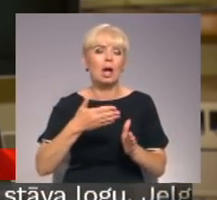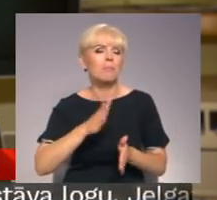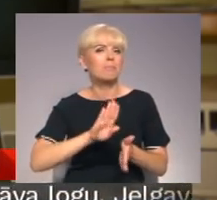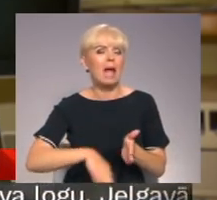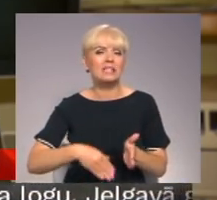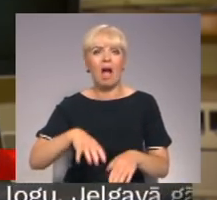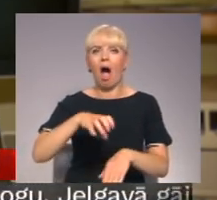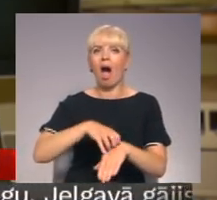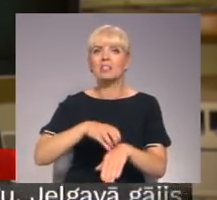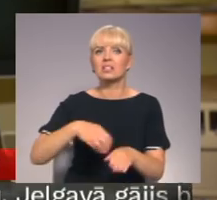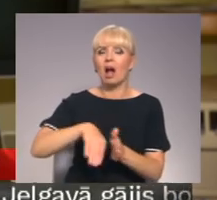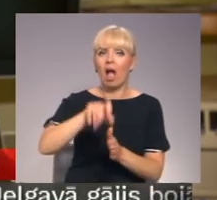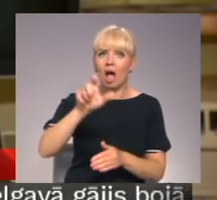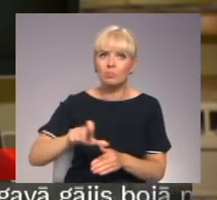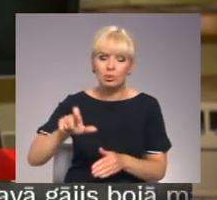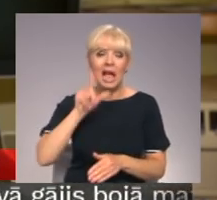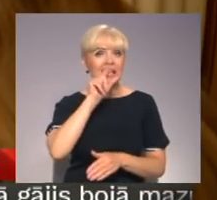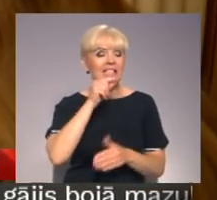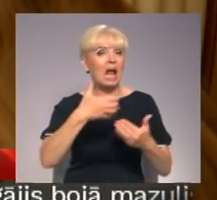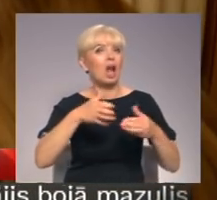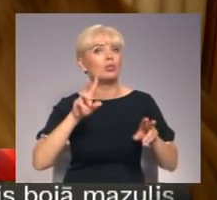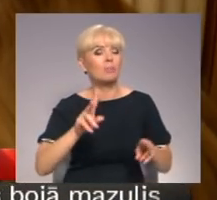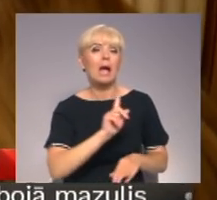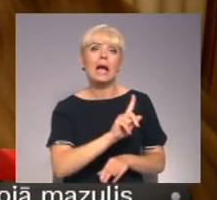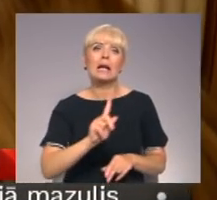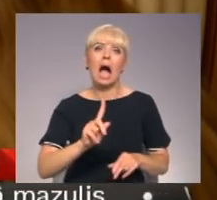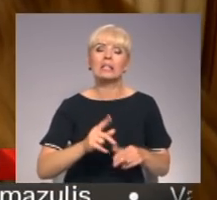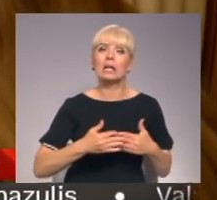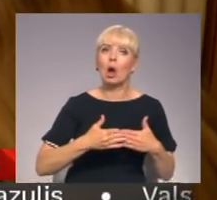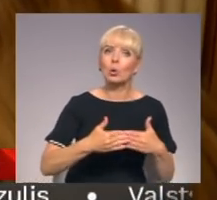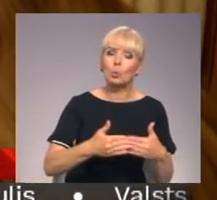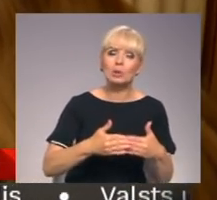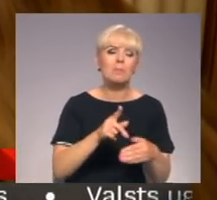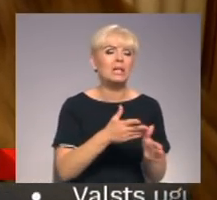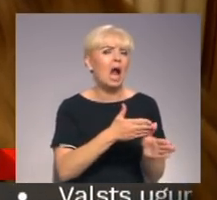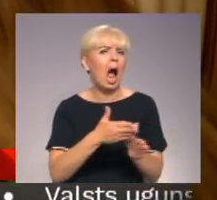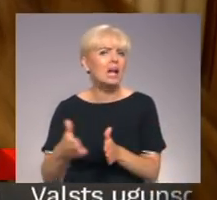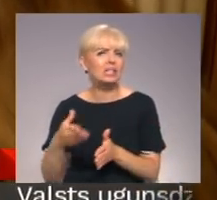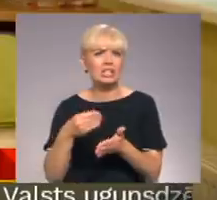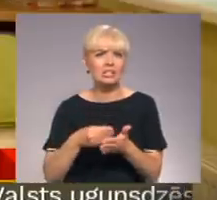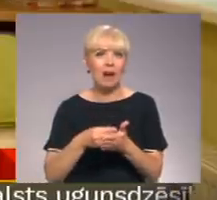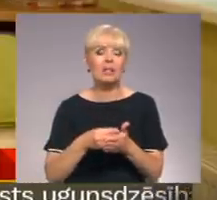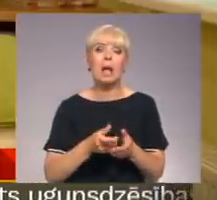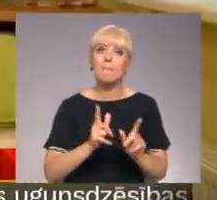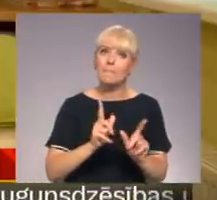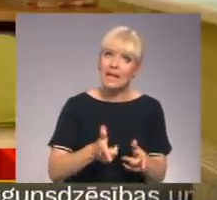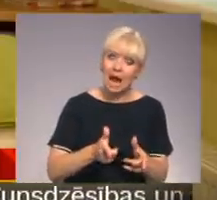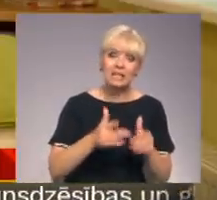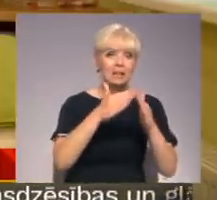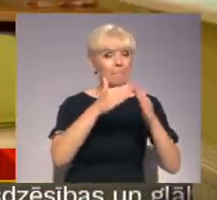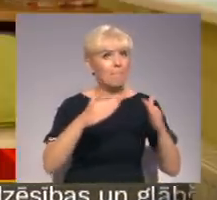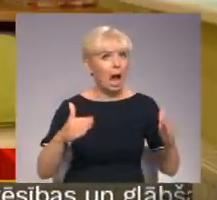klātbūtnes. Tā stārķa liksdā uzsverot, katra grūtniecība tiek rūpīgi izvērtēta pirms piekris sniegt mājdzemdību